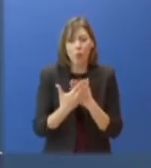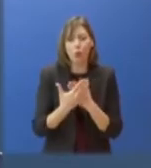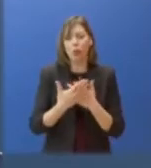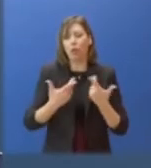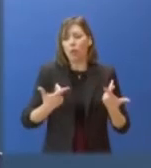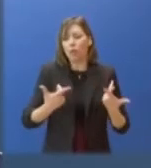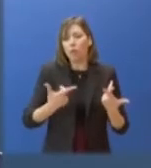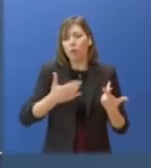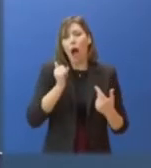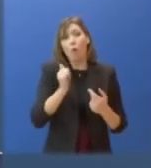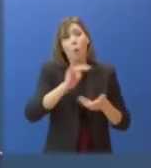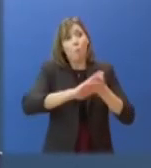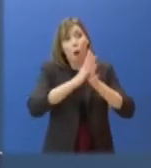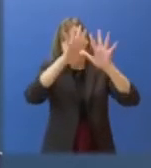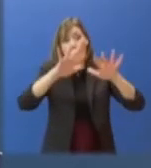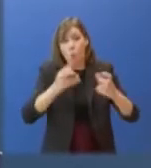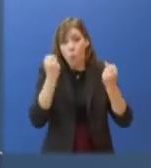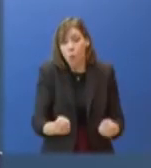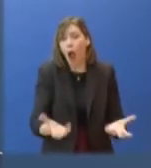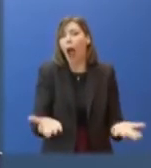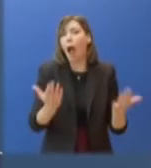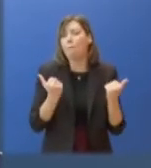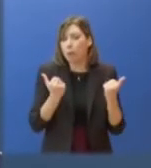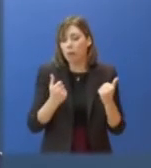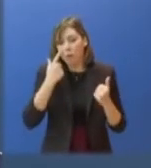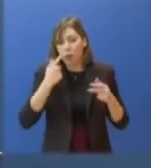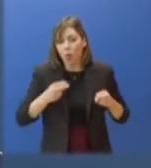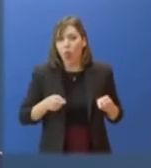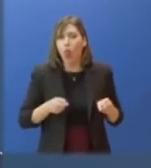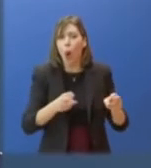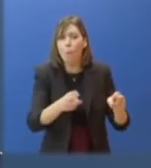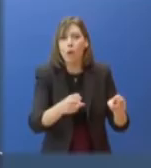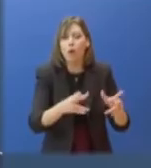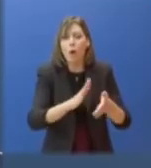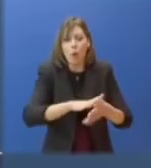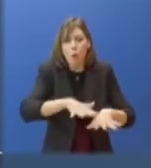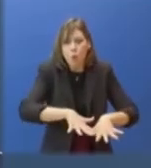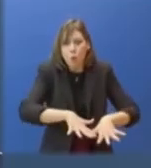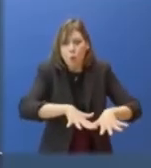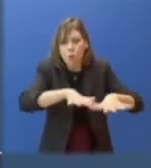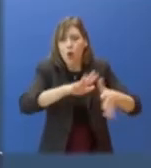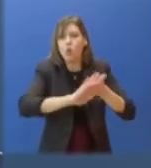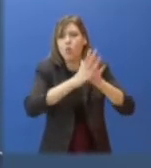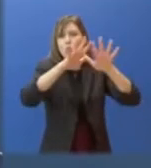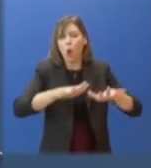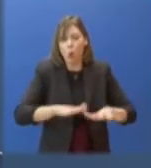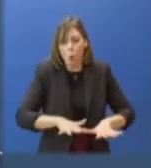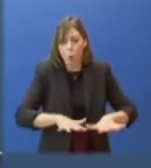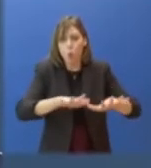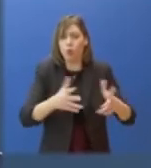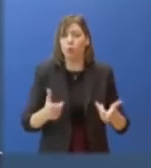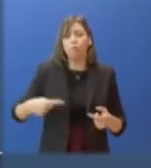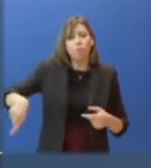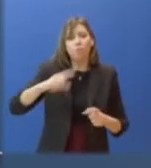κυβέρνησης για την πρόληψη και την αντιμετώπιση φαινομένων σεξουαλικής κακοποίησης και βίας κατά των γυναικών. Για τον σκοπό αυτό η κυβέρνηση